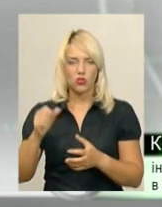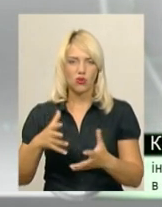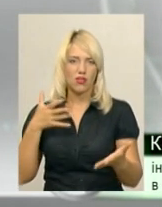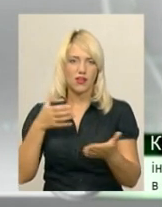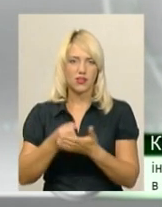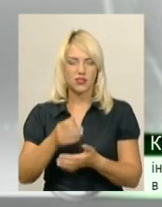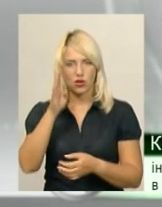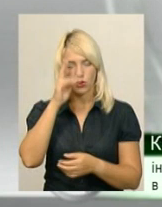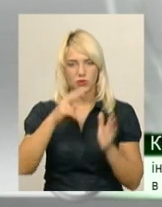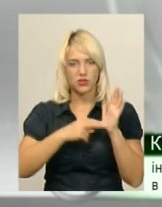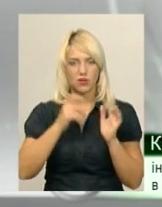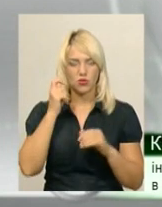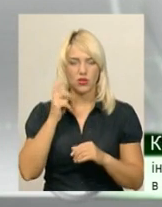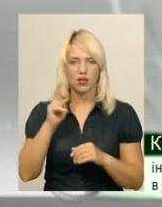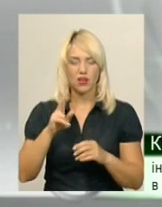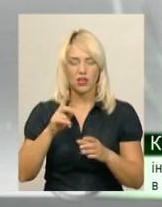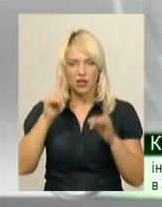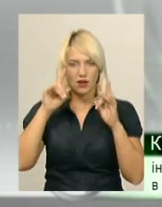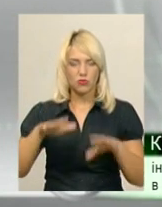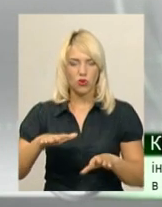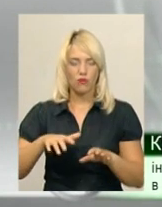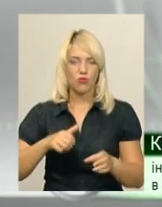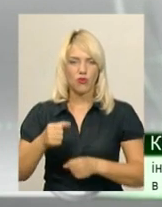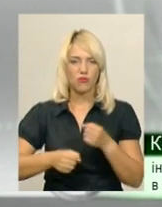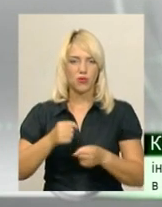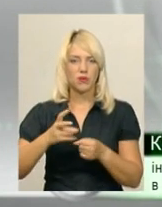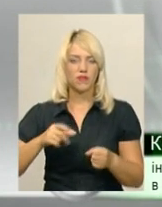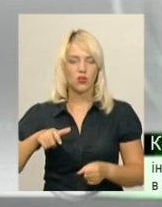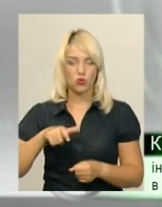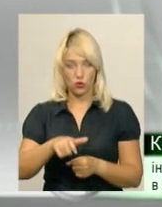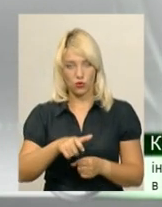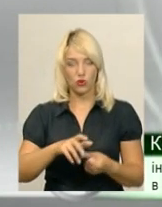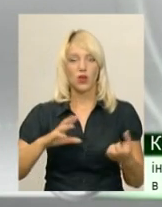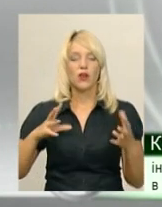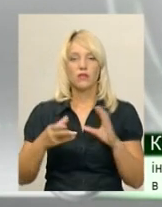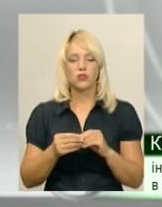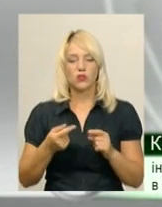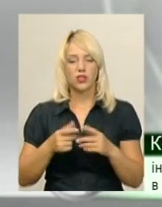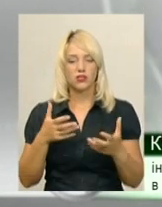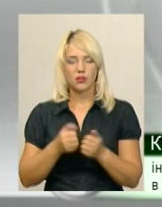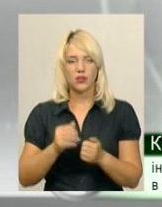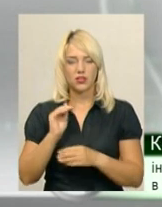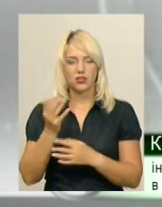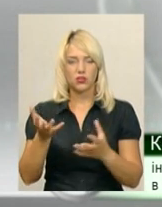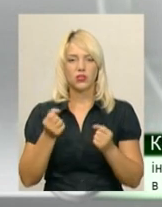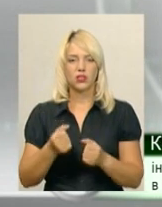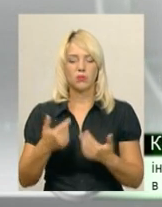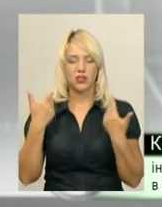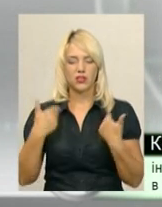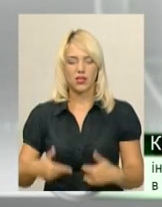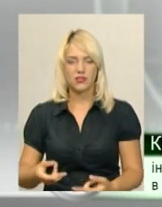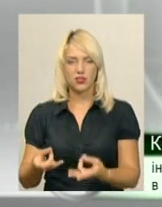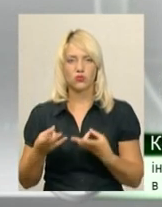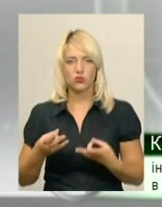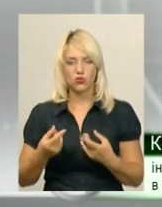-річного хлопчика, який раптово вибіг на проїжджу частину дороги. У результаті ДТП дитина отримала тілесні ушкодження у